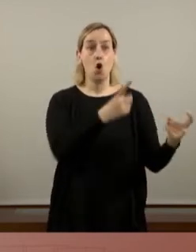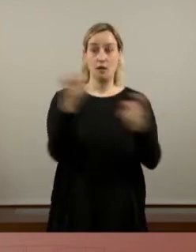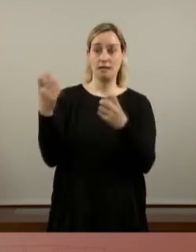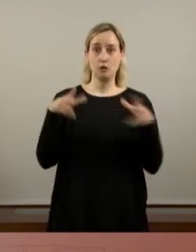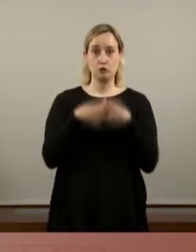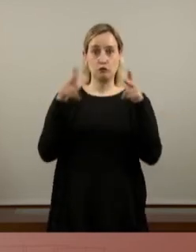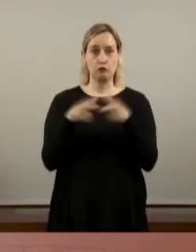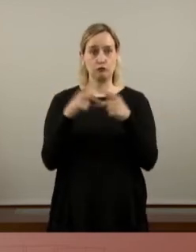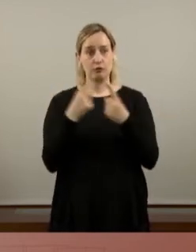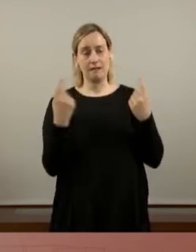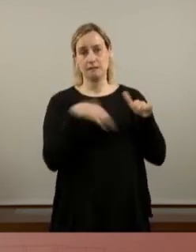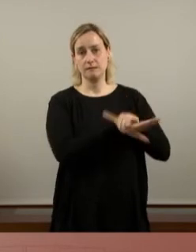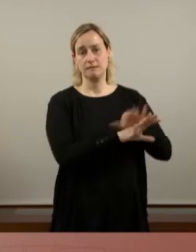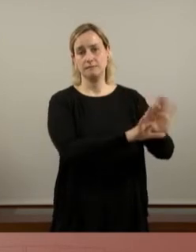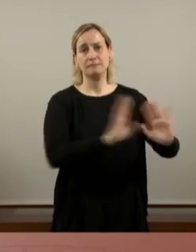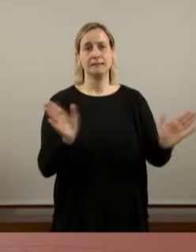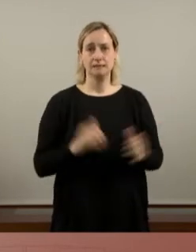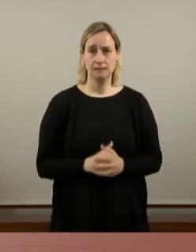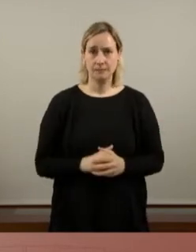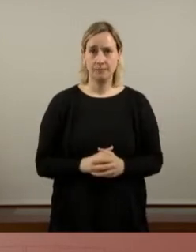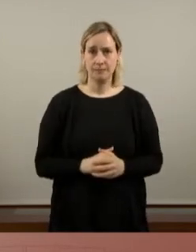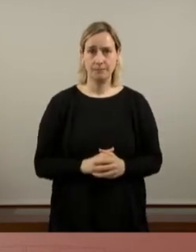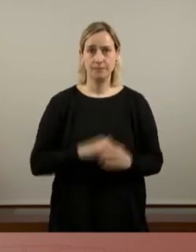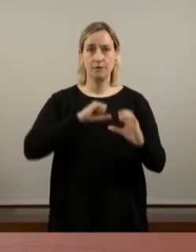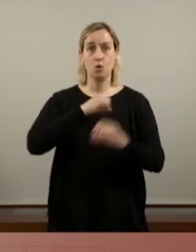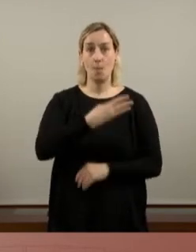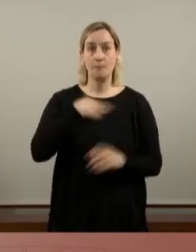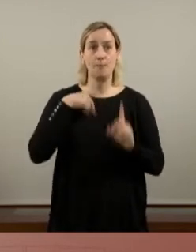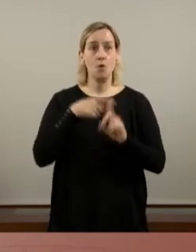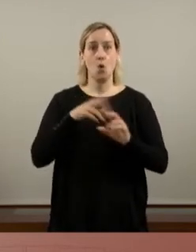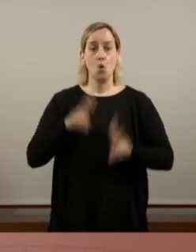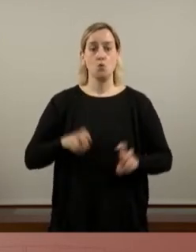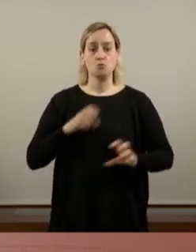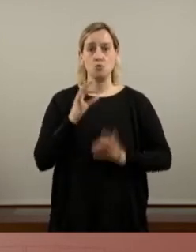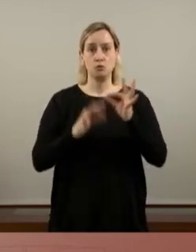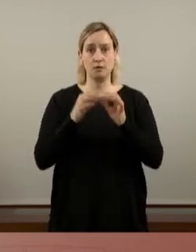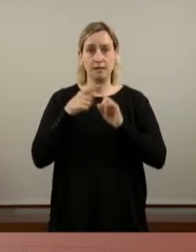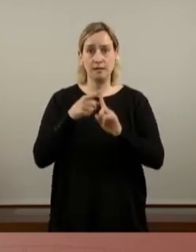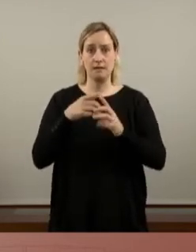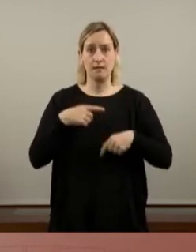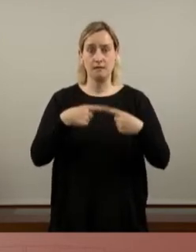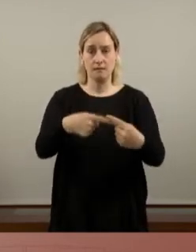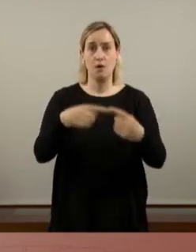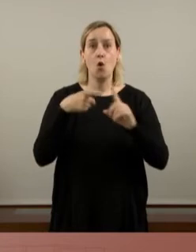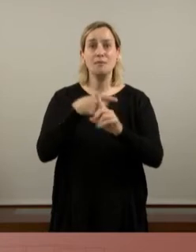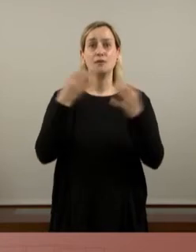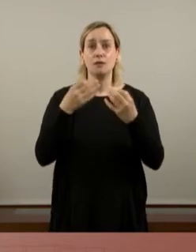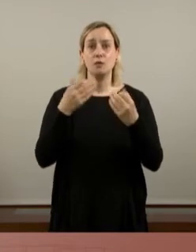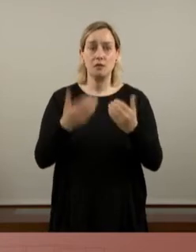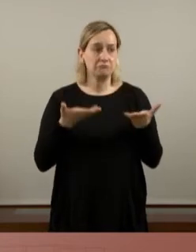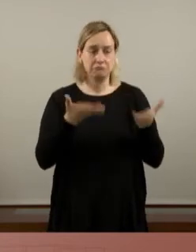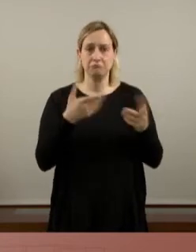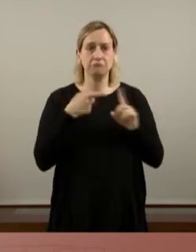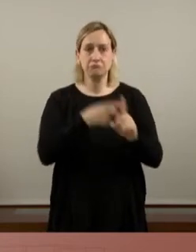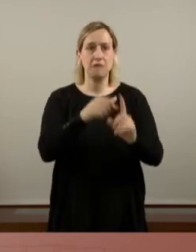socials de la majoria. La CUP, un nou cicle per guanyar, com ha fet sempre, tenim la mà estesa per avançar cap a la